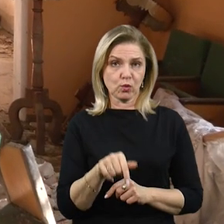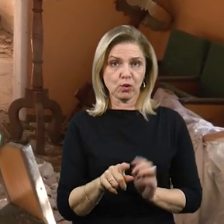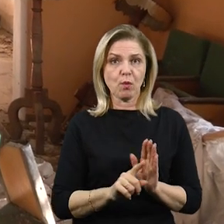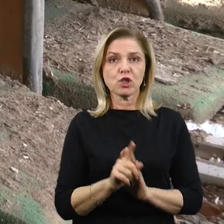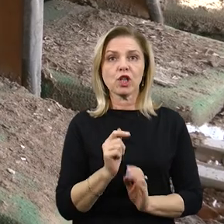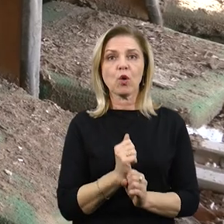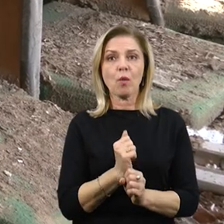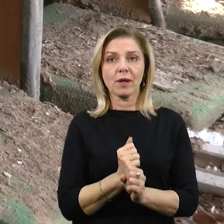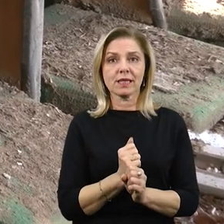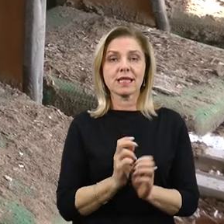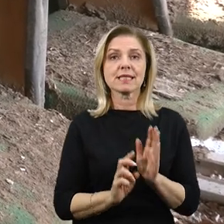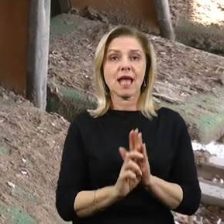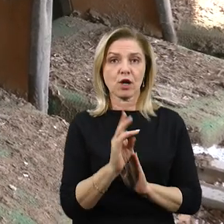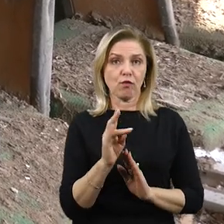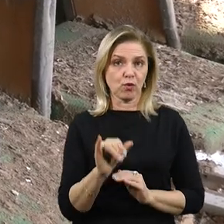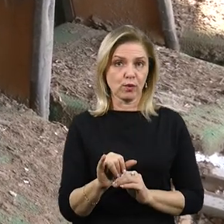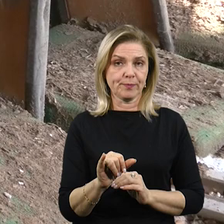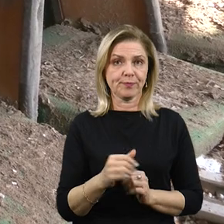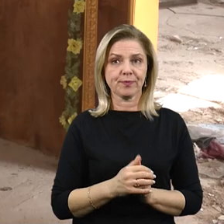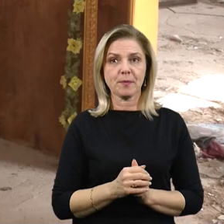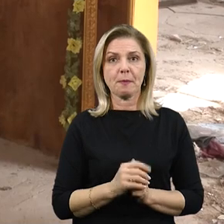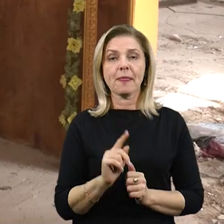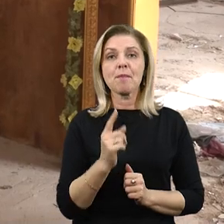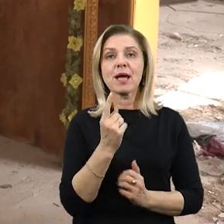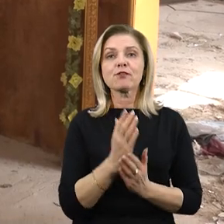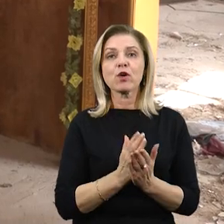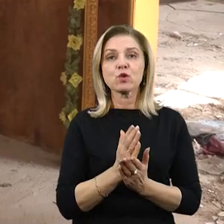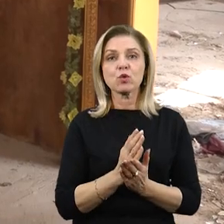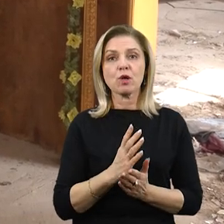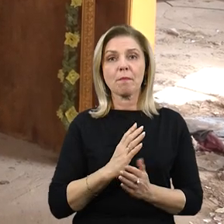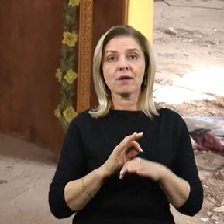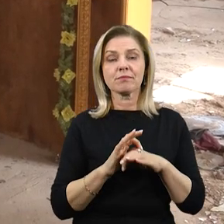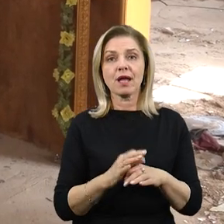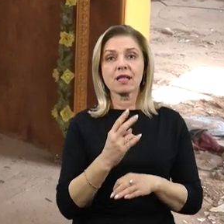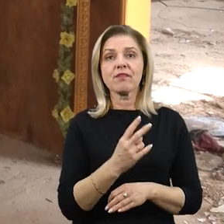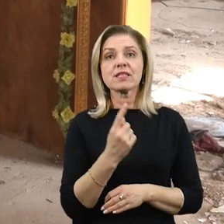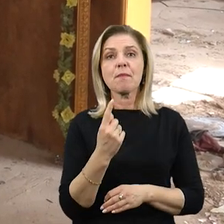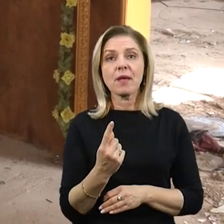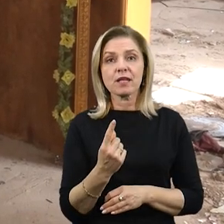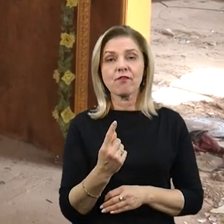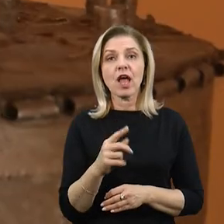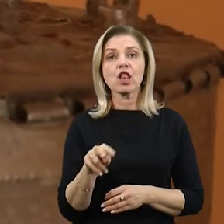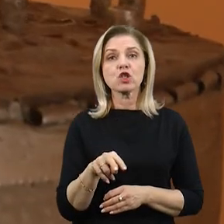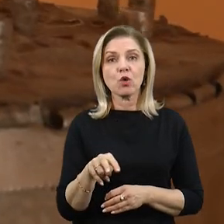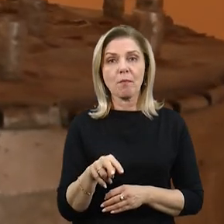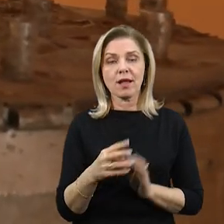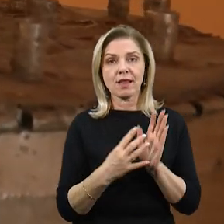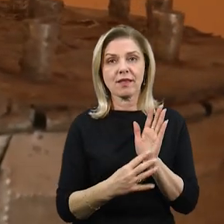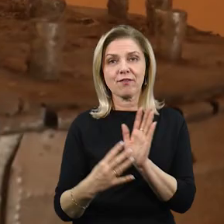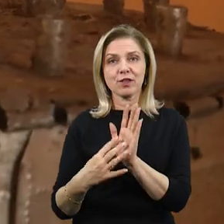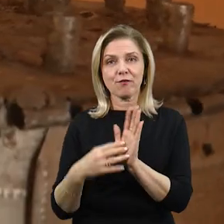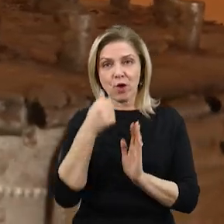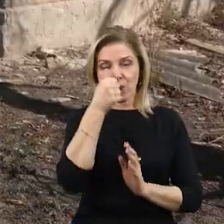церкву. Перша служба була 21 листопада 99 року. Згадує